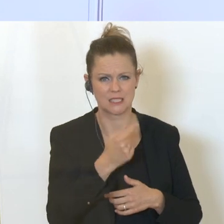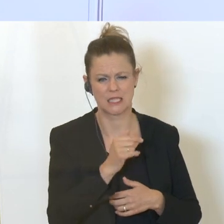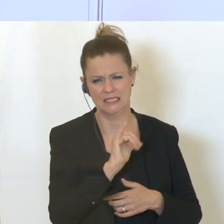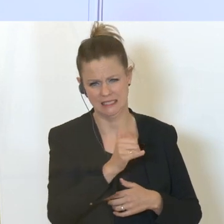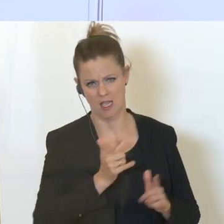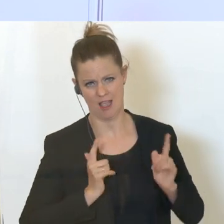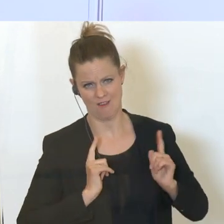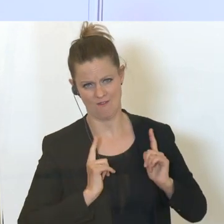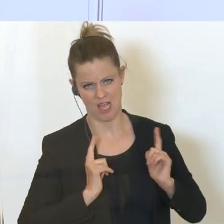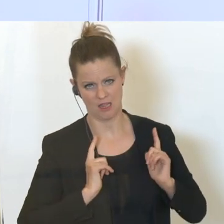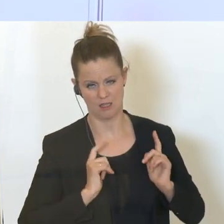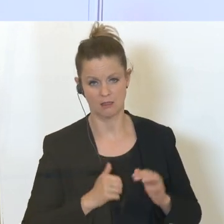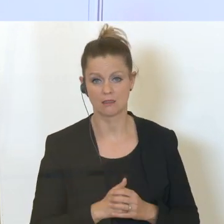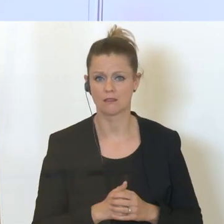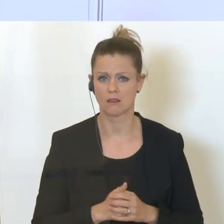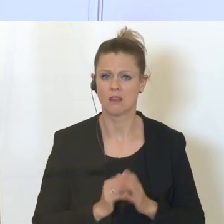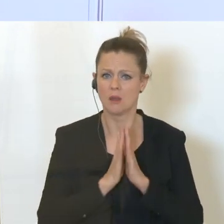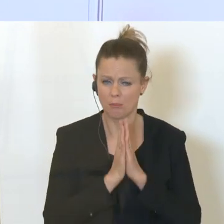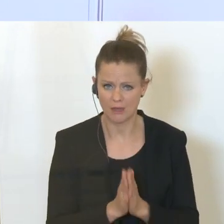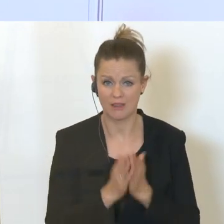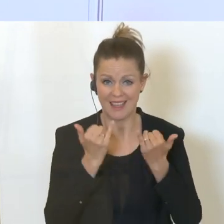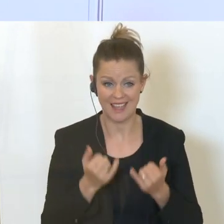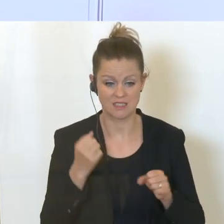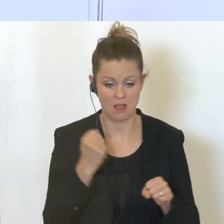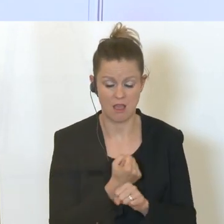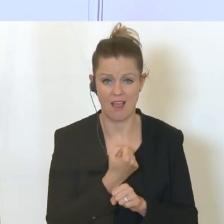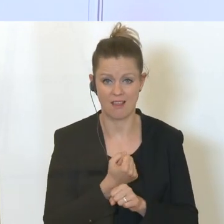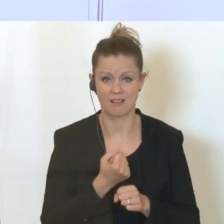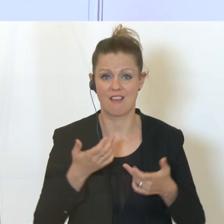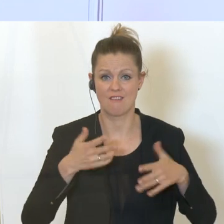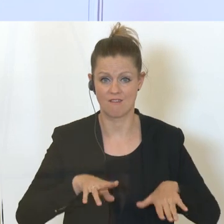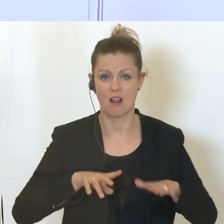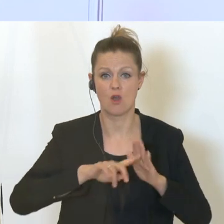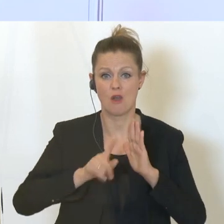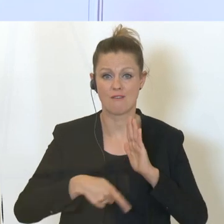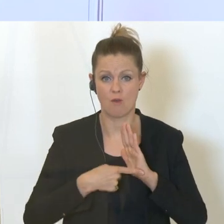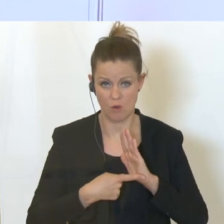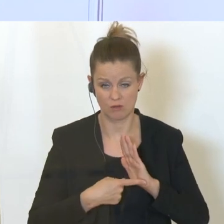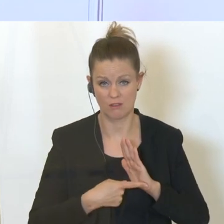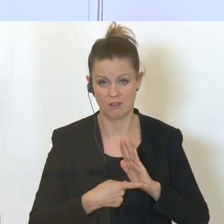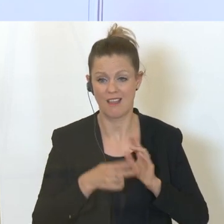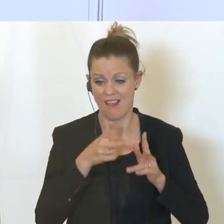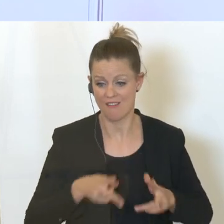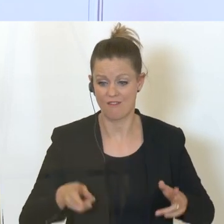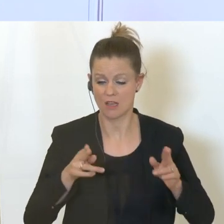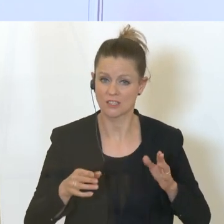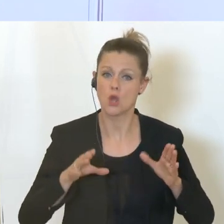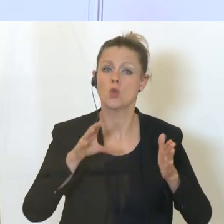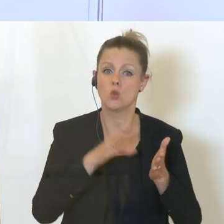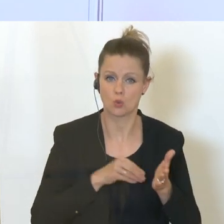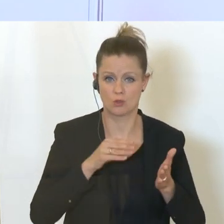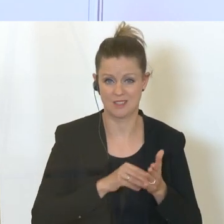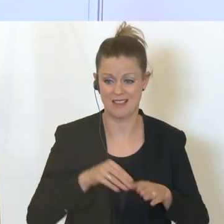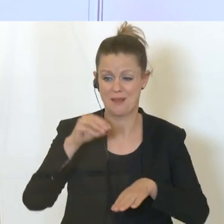Sie. Und ich möchte schon jetzt dazu aufrufen, diese Härtefallphase 2 zu nutzen, sich dort entsprechend zu melden